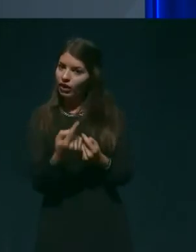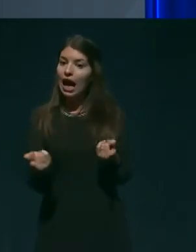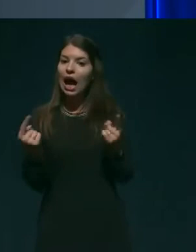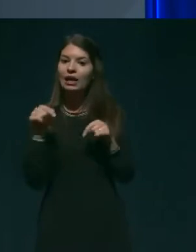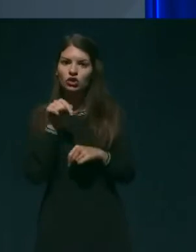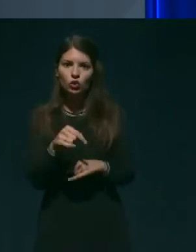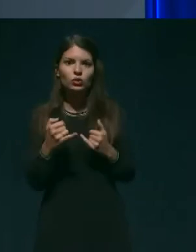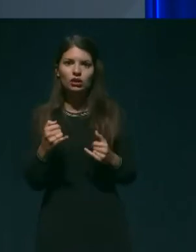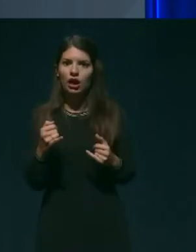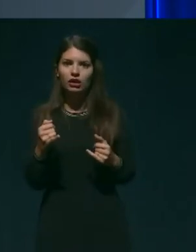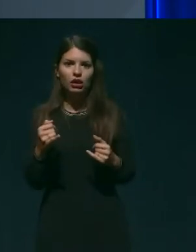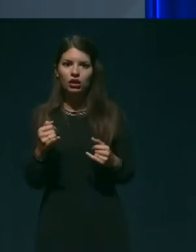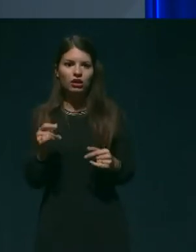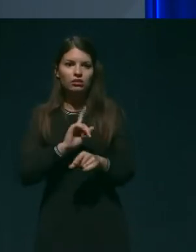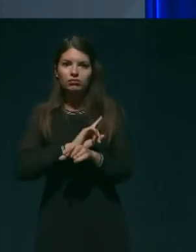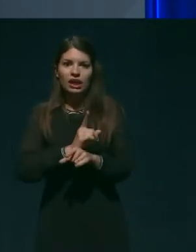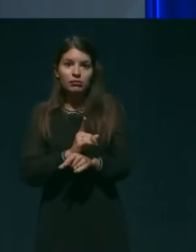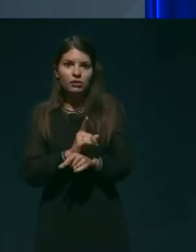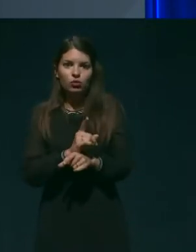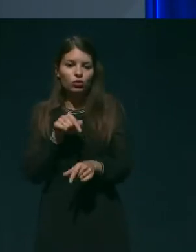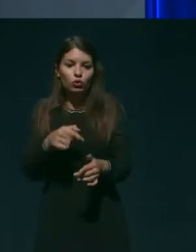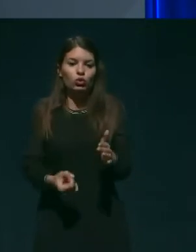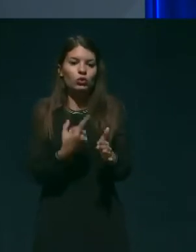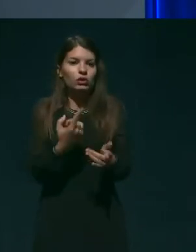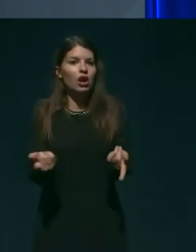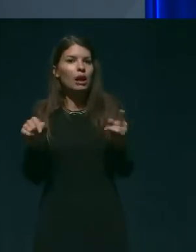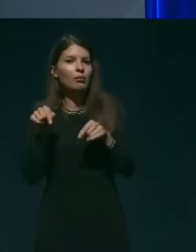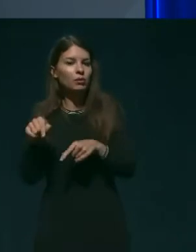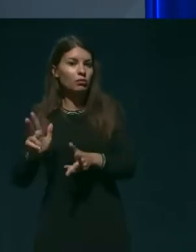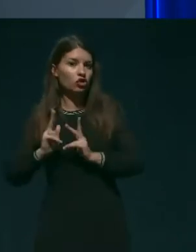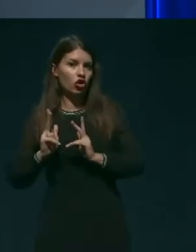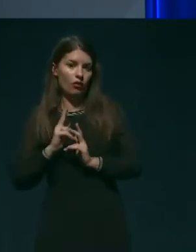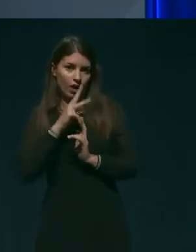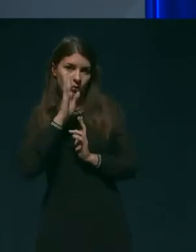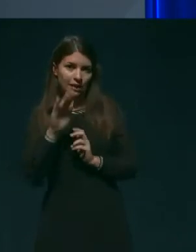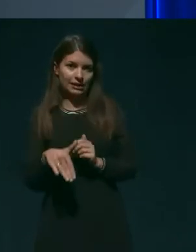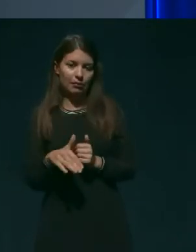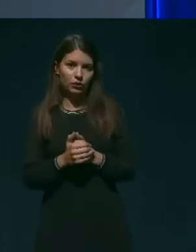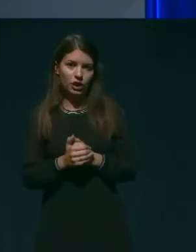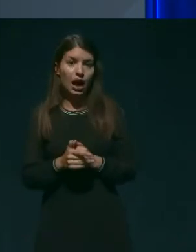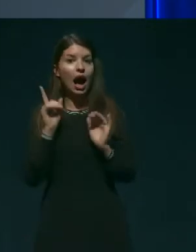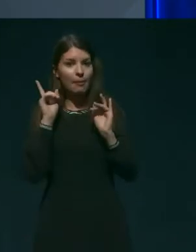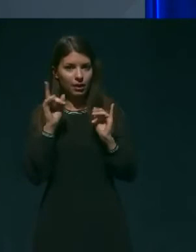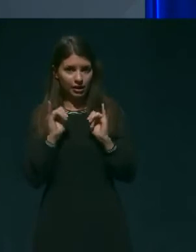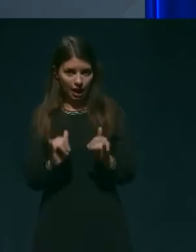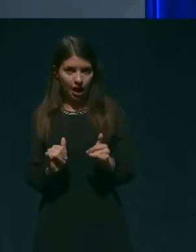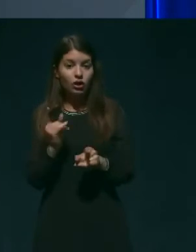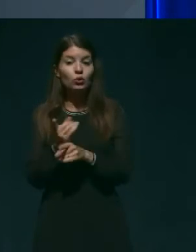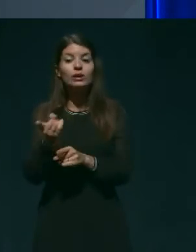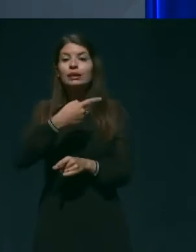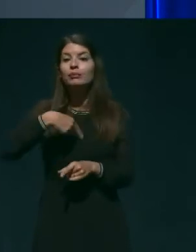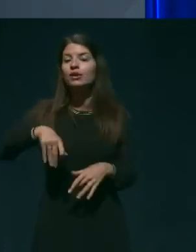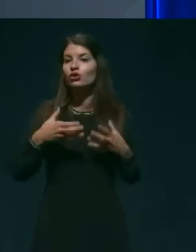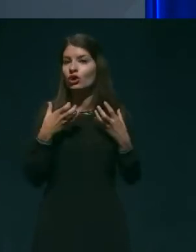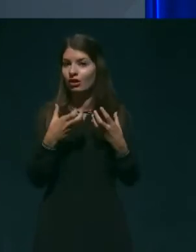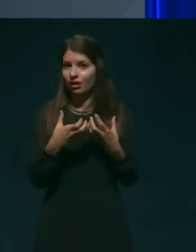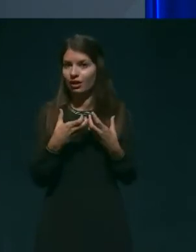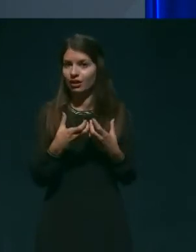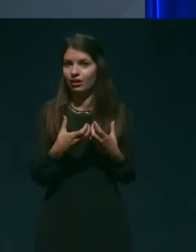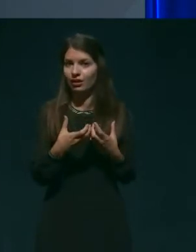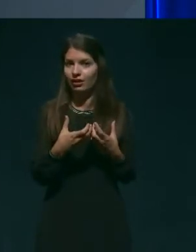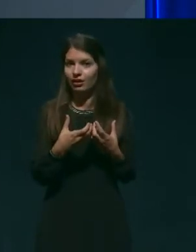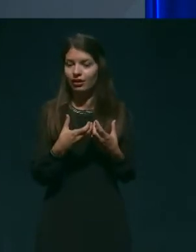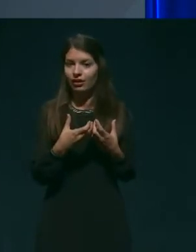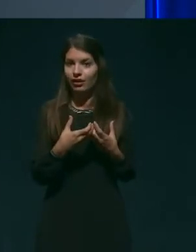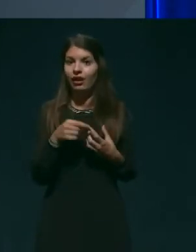ali gre za pričakovano poslapšanje. Smo pa tudi želeli, da bi bila